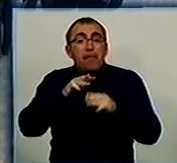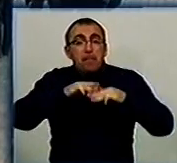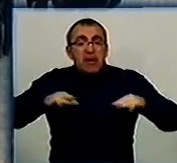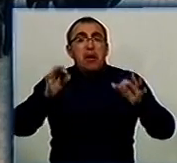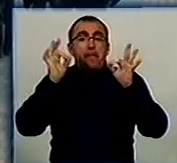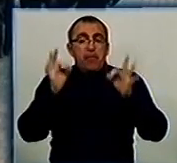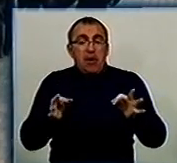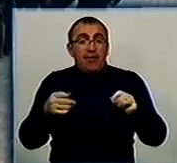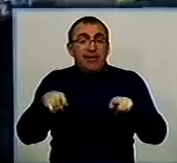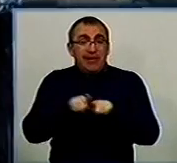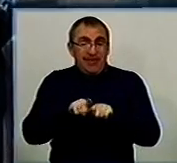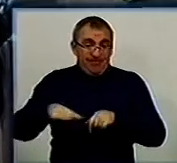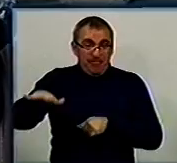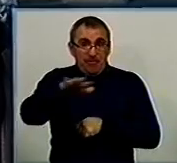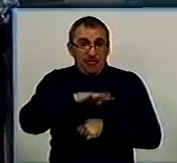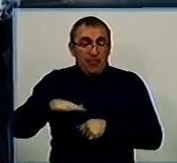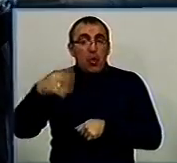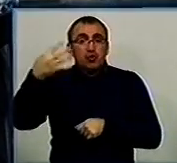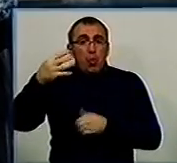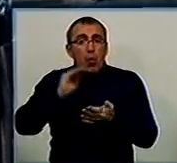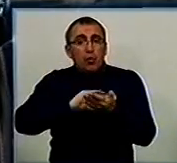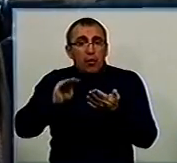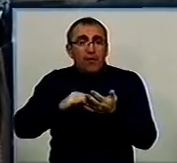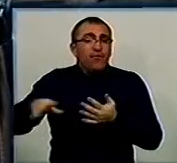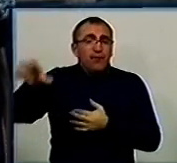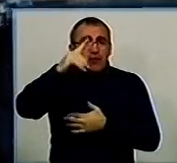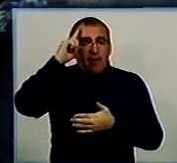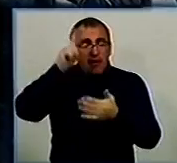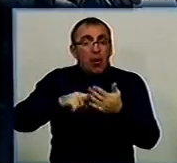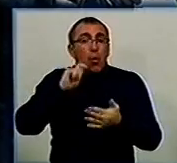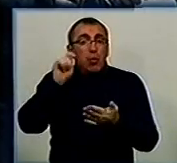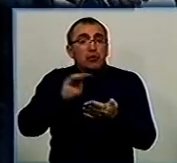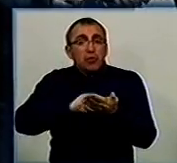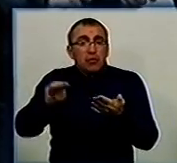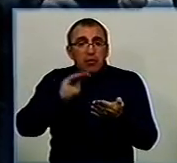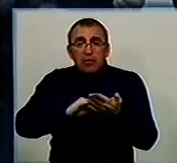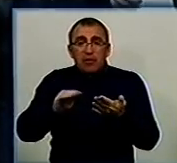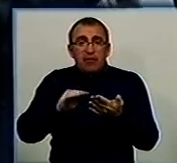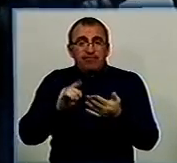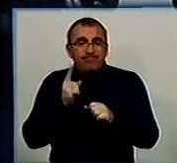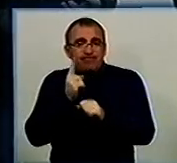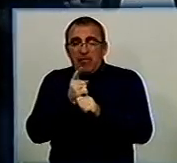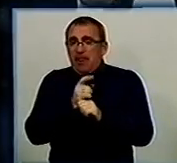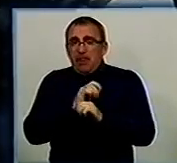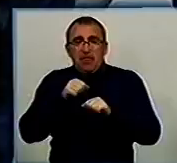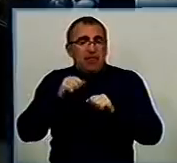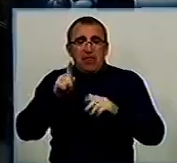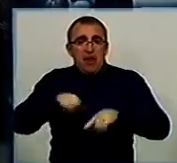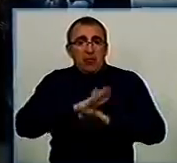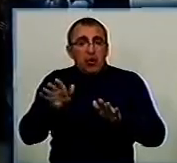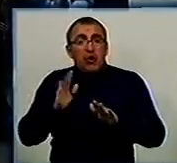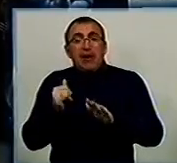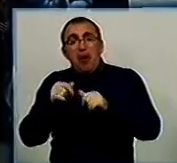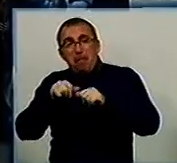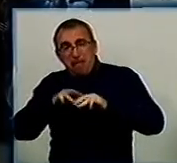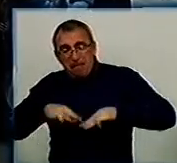правди. На центральній площі області зібралось понад 40 журналістів. Усі вони певні, українська журналістика цензури не потребує, не треба державі і чергове міністерство.